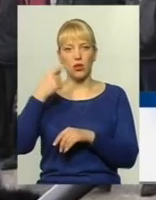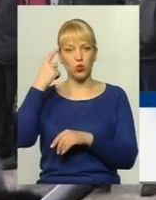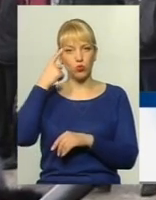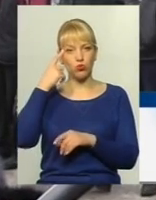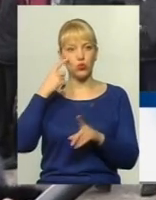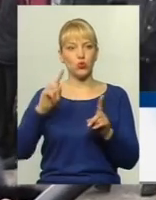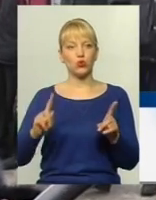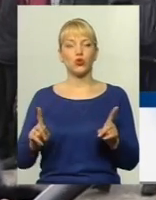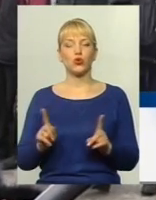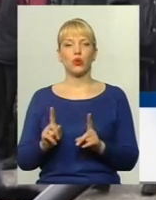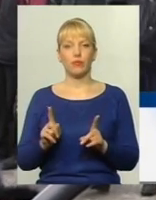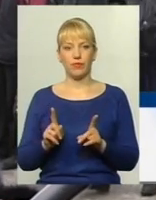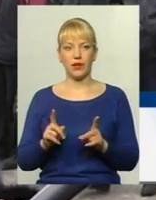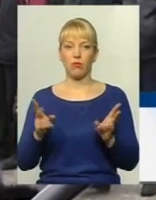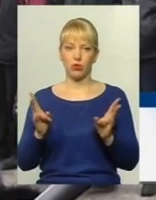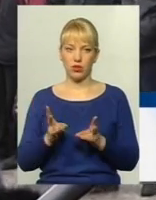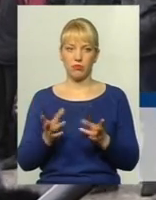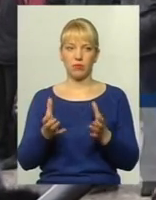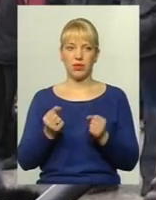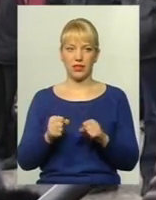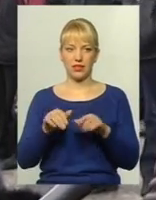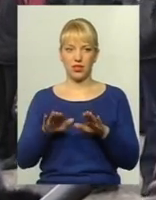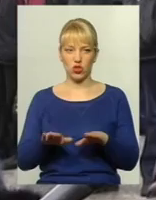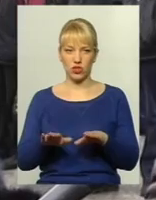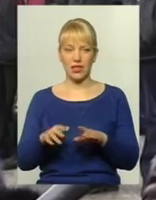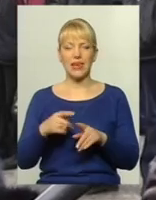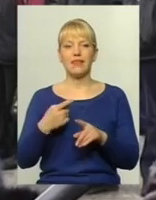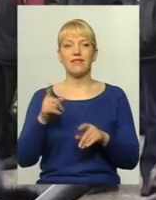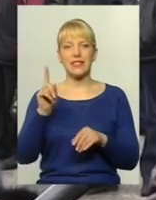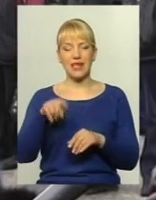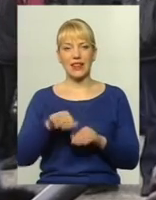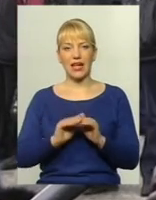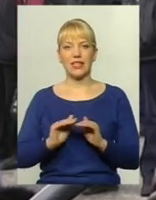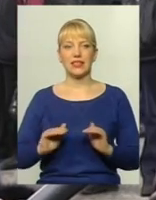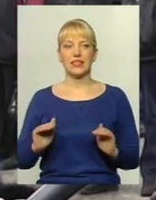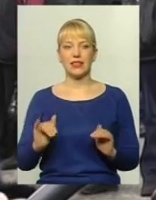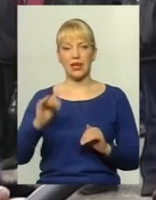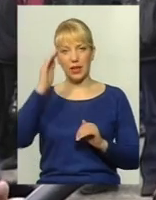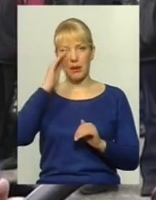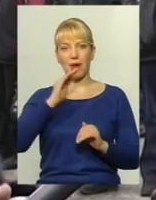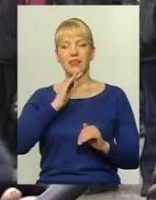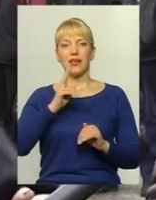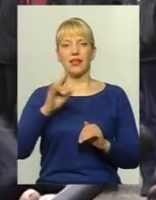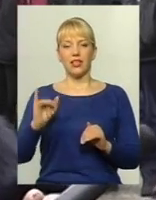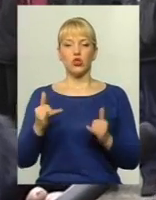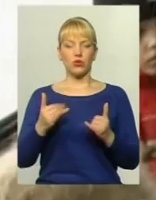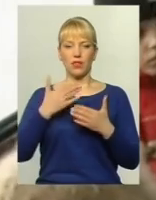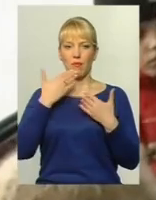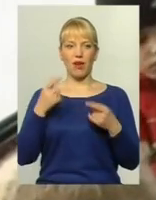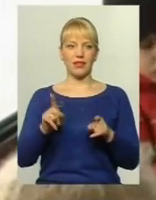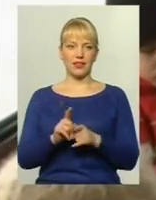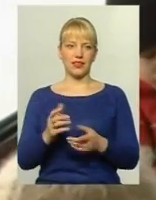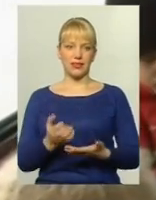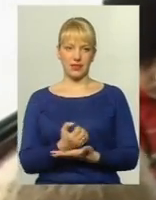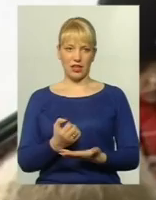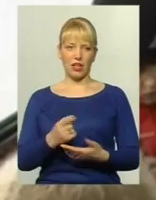потрібно прийняти рішення. Все-таки дітки і батьки сьогодні немає таких статків. Та